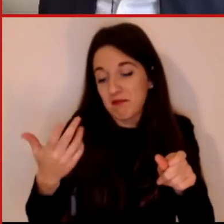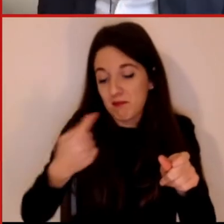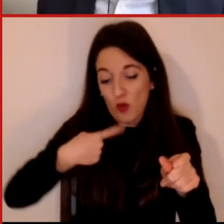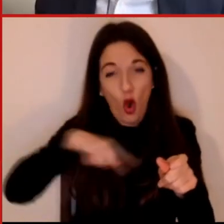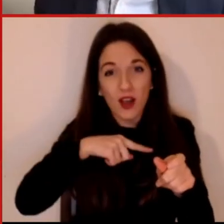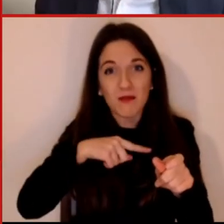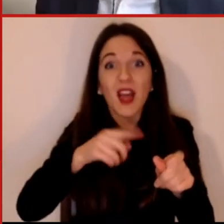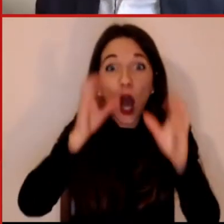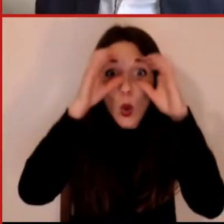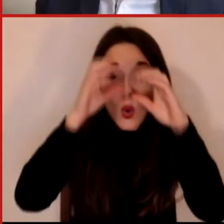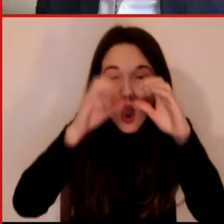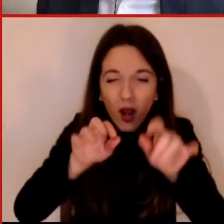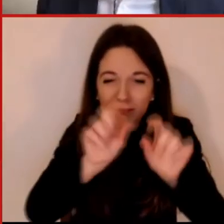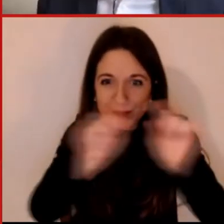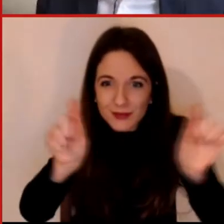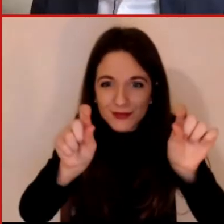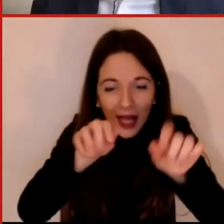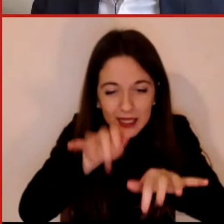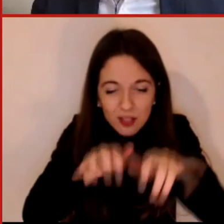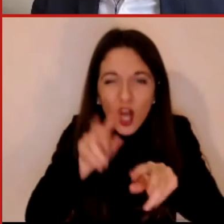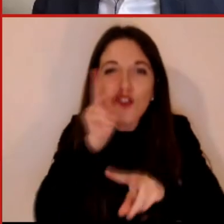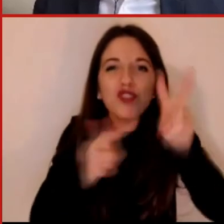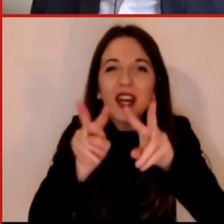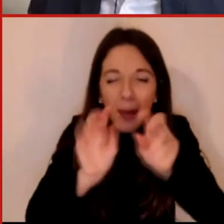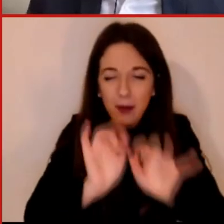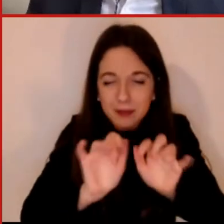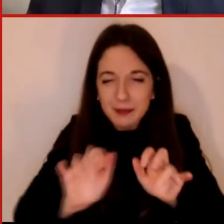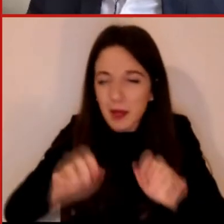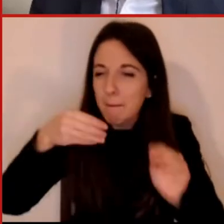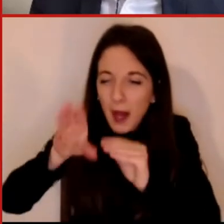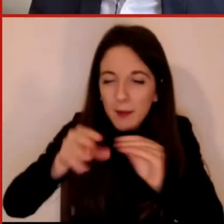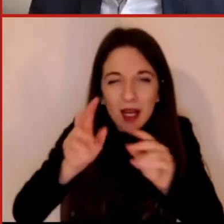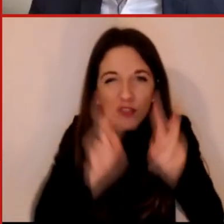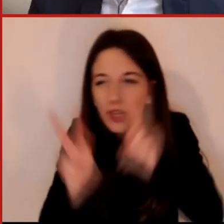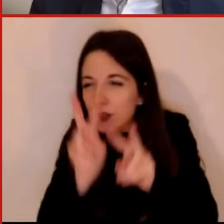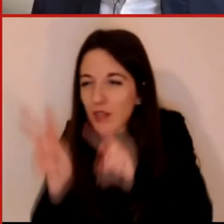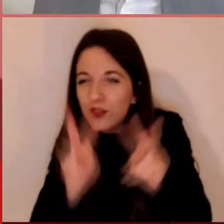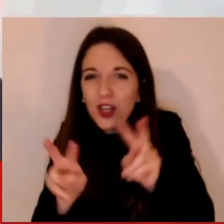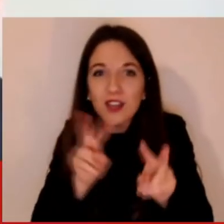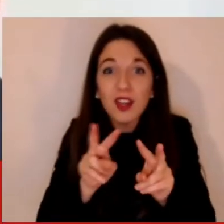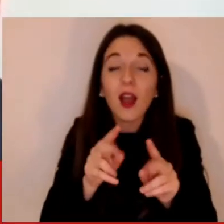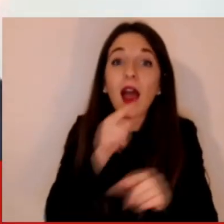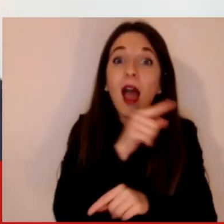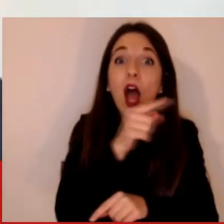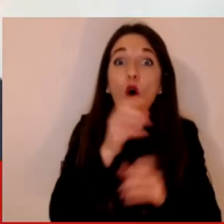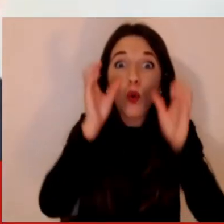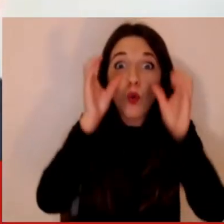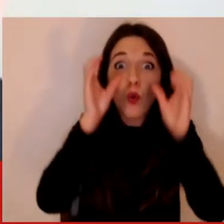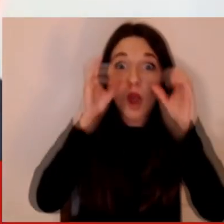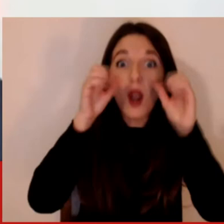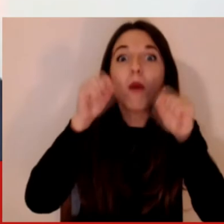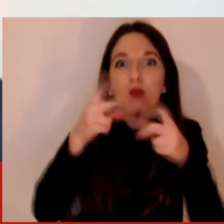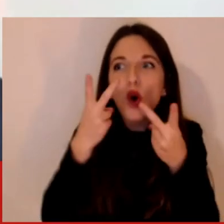Google fu di dire ma noi abbiamo milioni e milioni di persone che ogni giorno cercano, noi andiamo a vedere chi è che ha cercato per parole chiave come influenza,